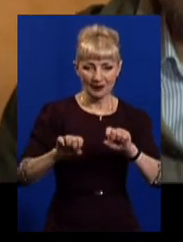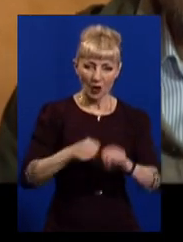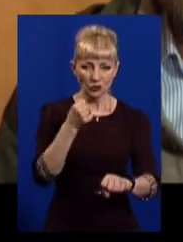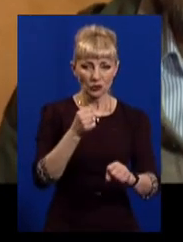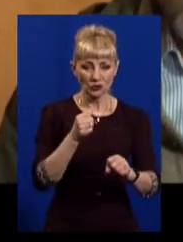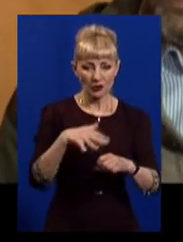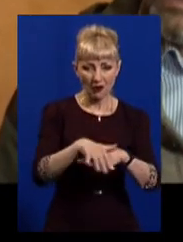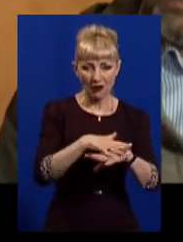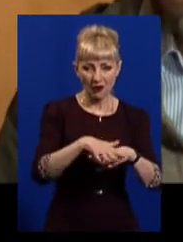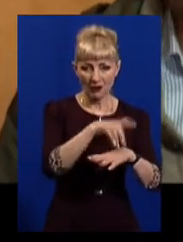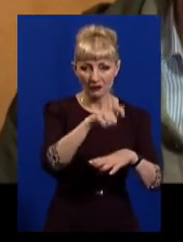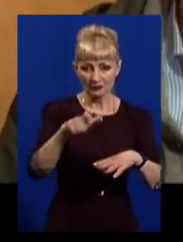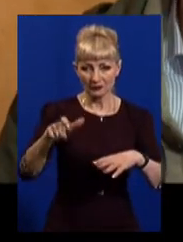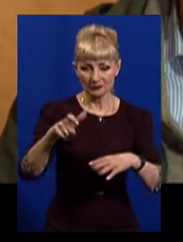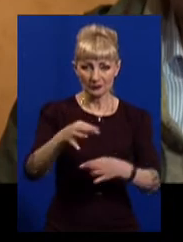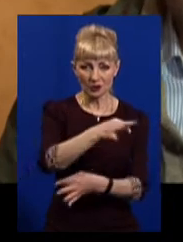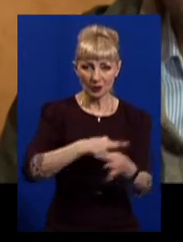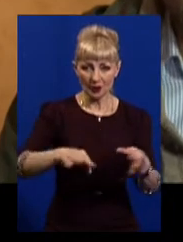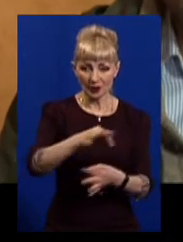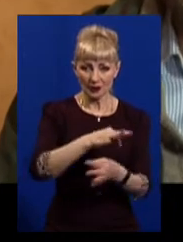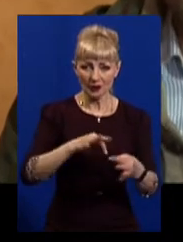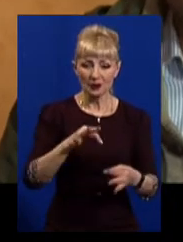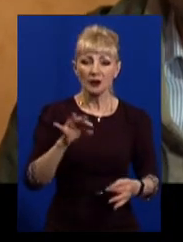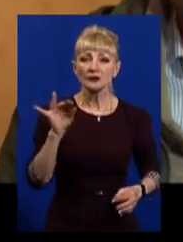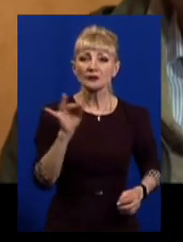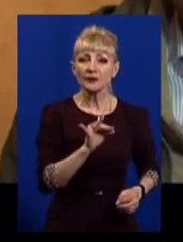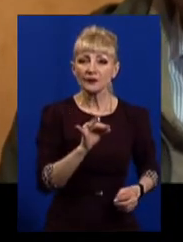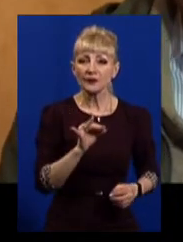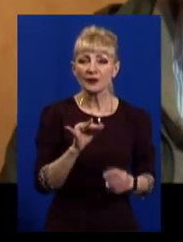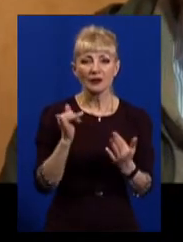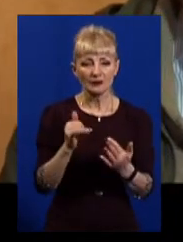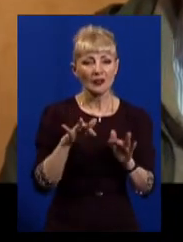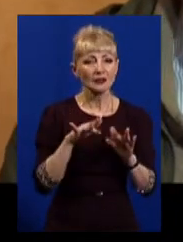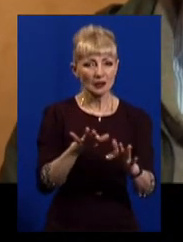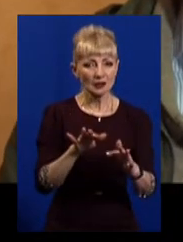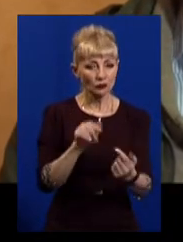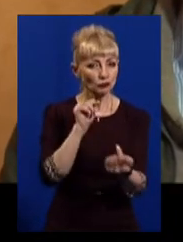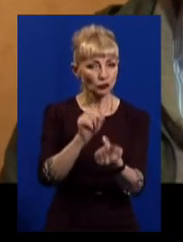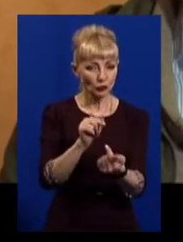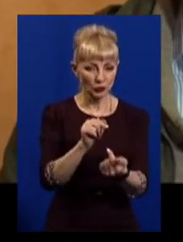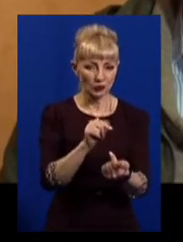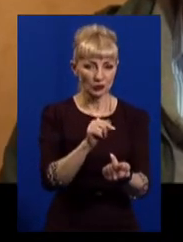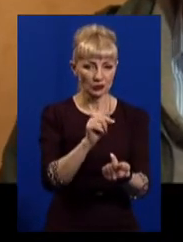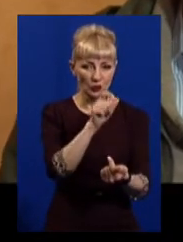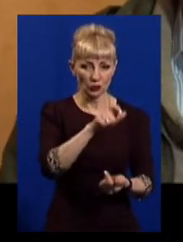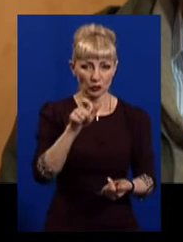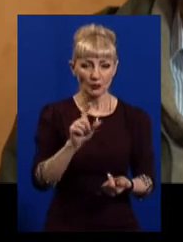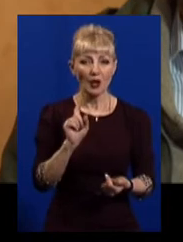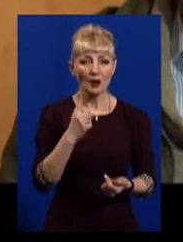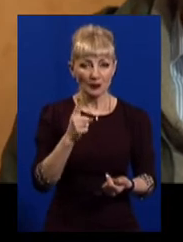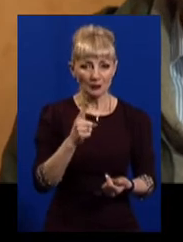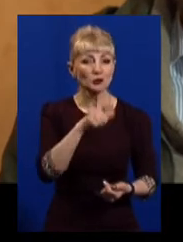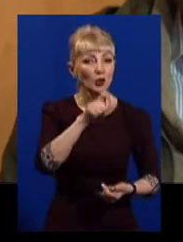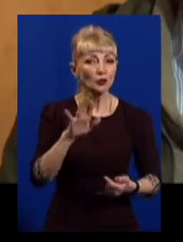Та група осіб, яка навмисне зірвала громадські слухання, діє в суперечінтересів громадськості. Чому? Тому що громадськість у